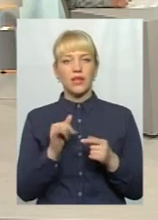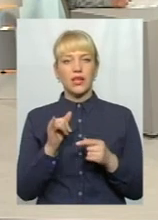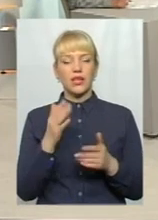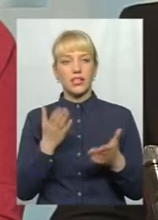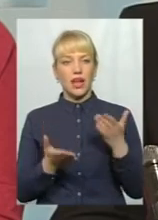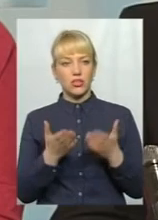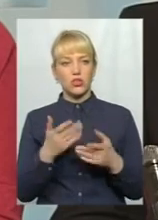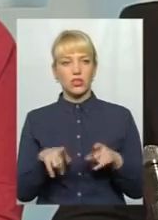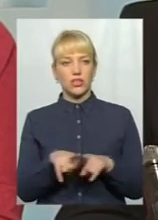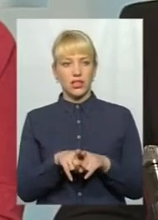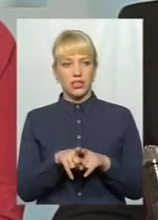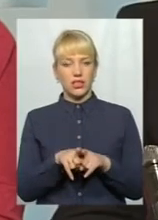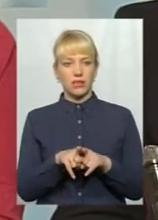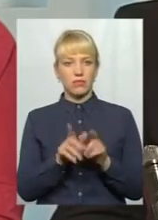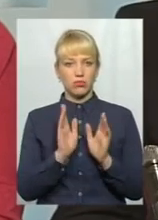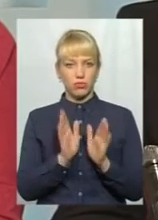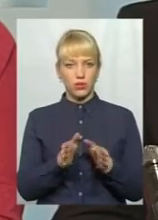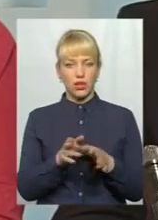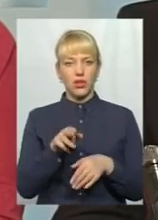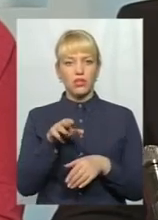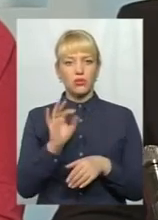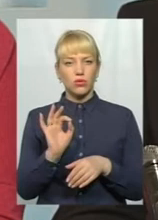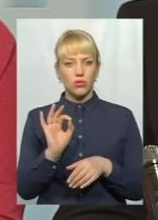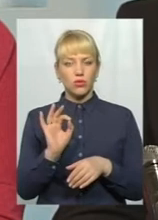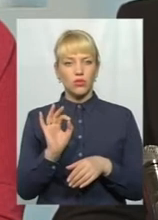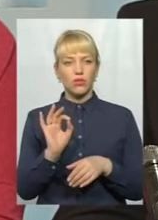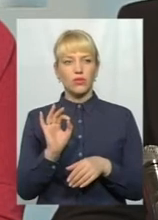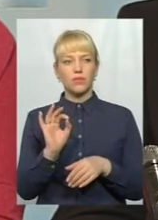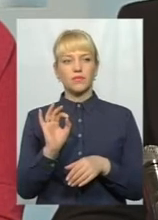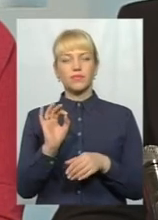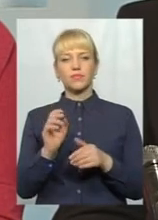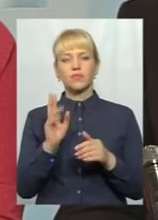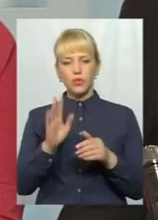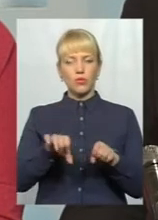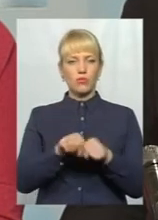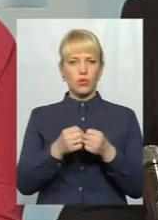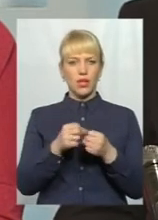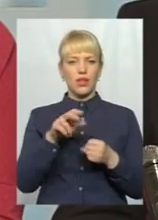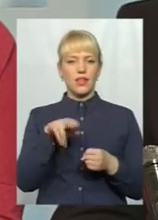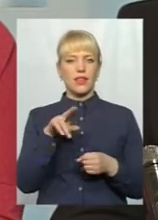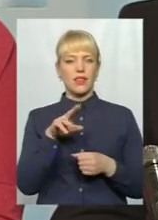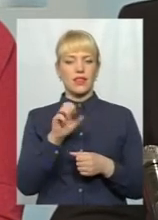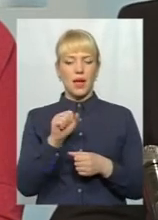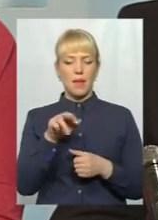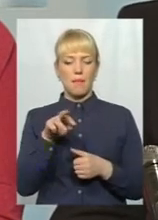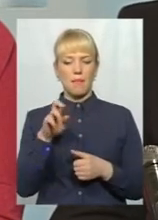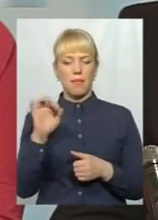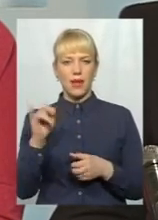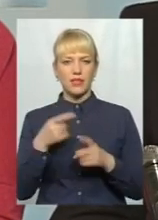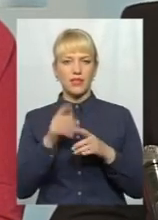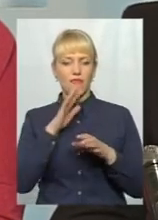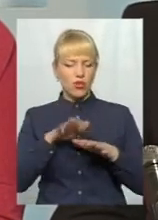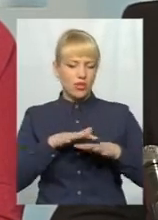Якщо такі речі можуть відбуватися, я думаю, що просто як прорвуть дамби, то це може залити аж до Одеси.